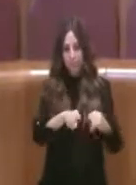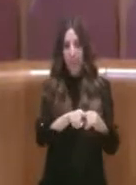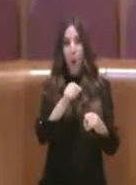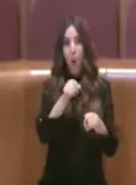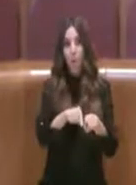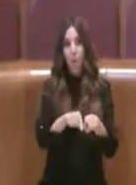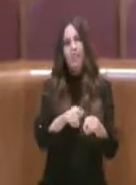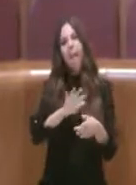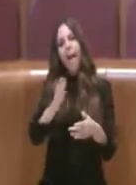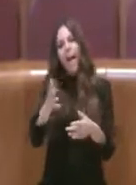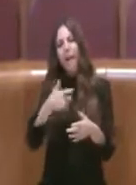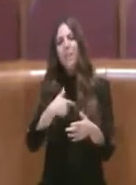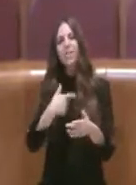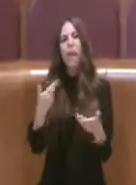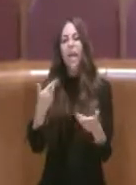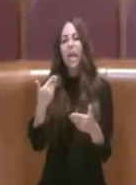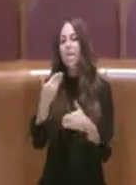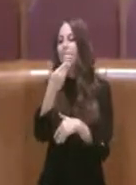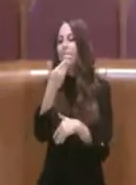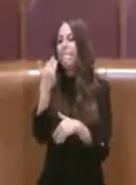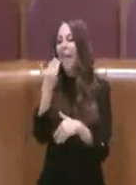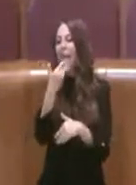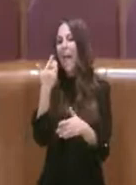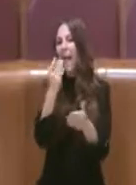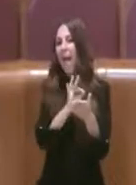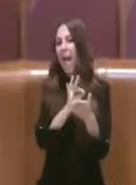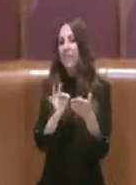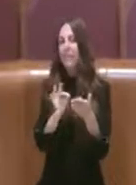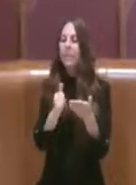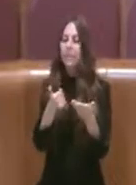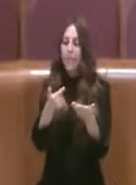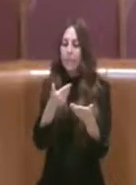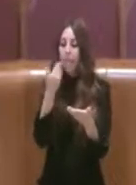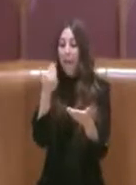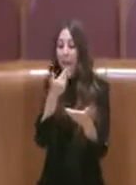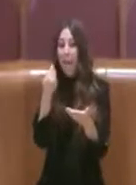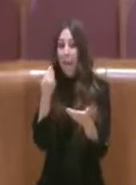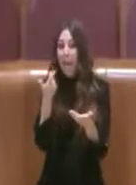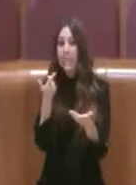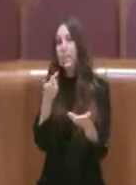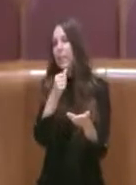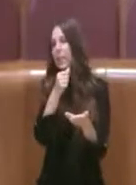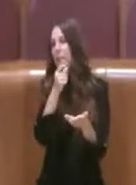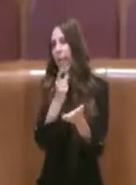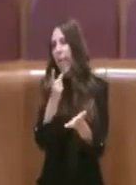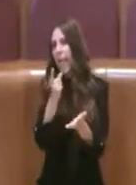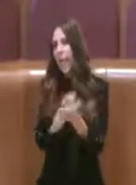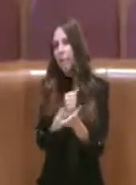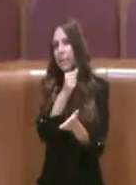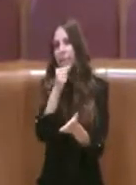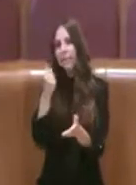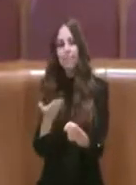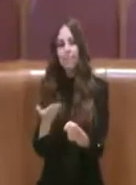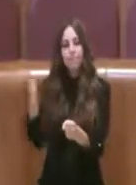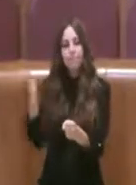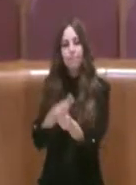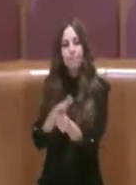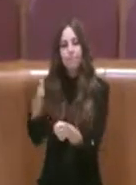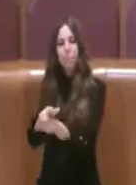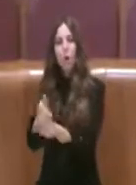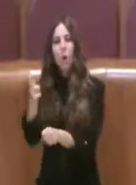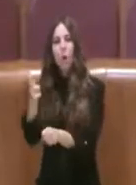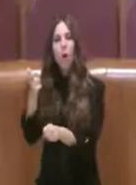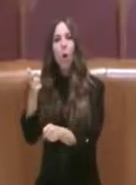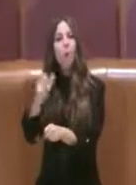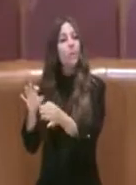lacune che dovevano essere necessariamente sanate perché magari non erano disciplinate